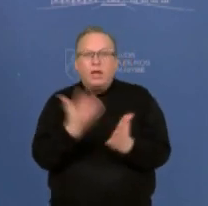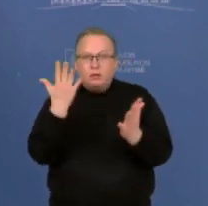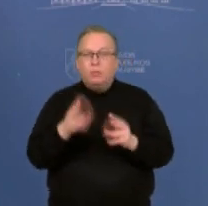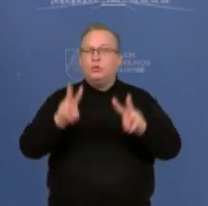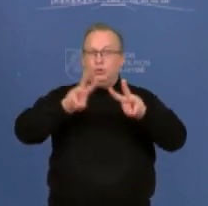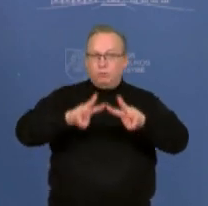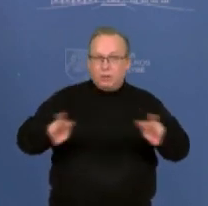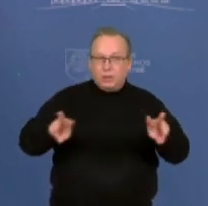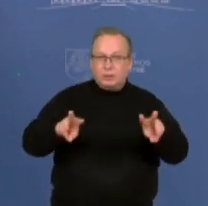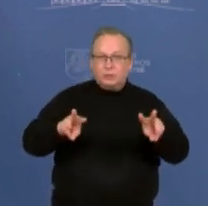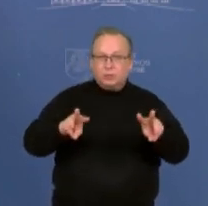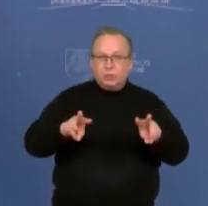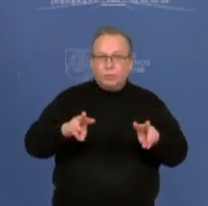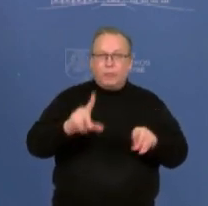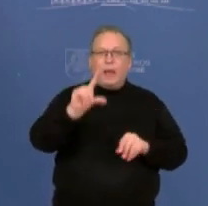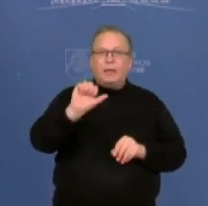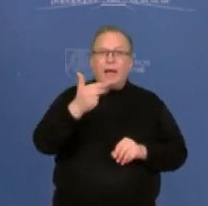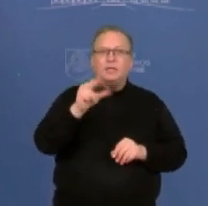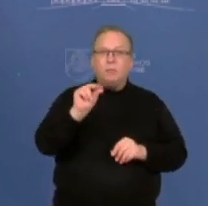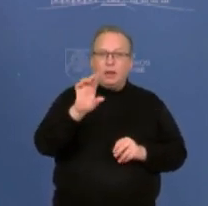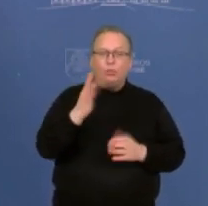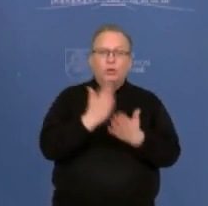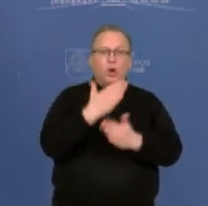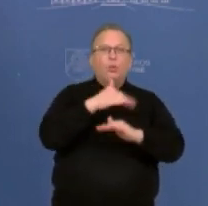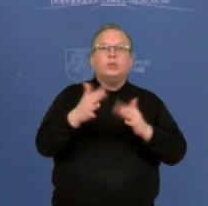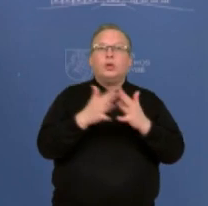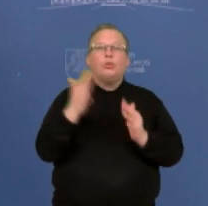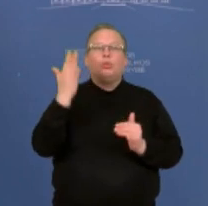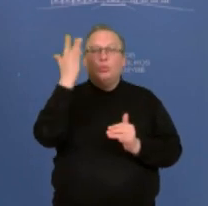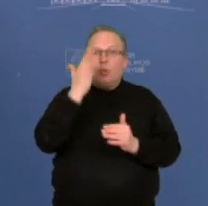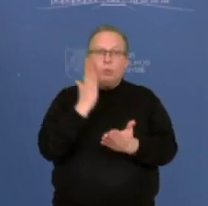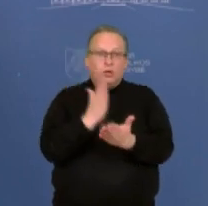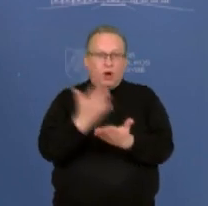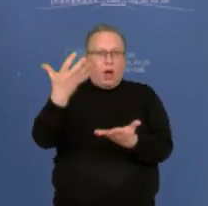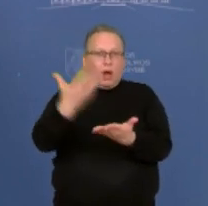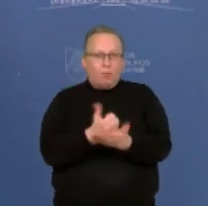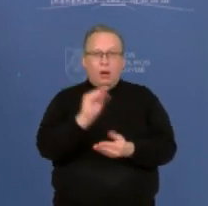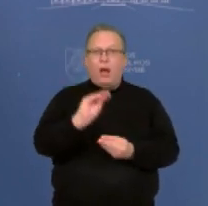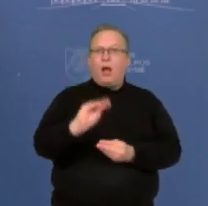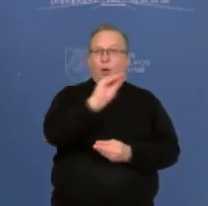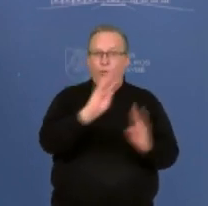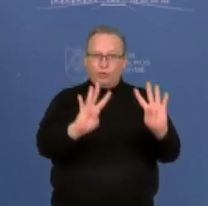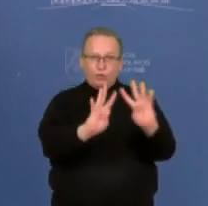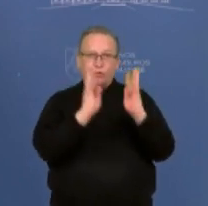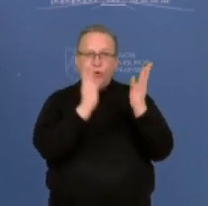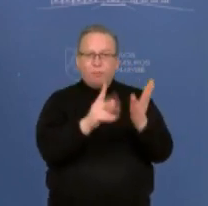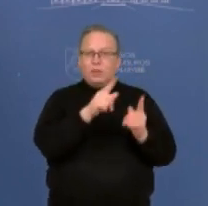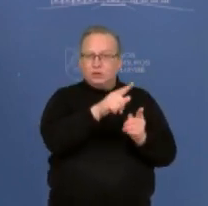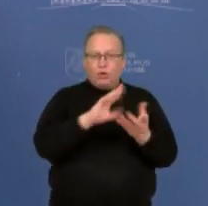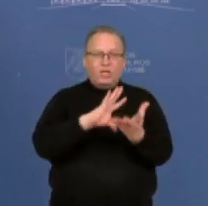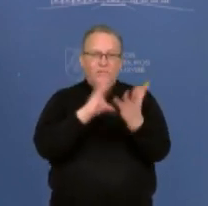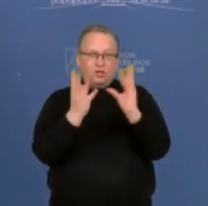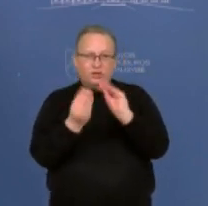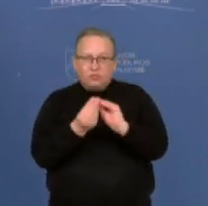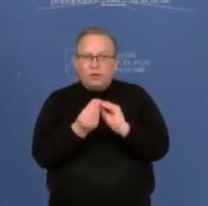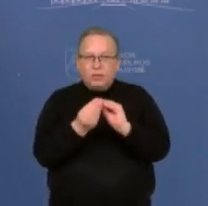ministru Gabrieliu Lansbergiu kalbėjote, kokia yra užsienio reikalų ministerijos pozicija, ar jinai gavus yra iš Europos komisijos išvadas dėl šio